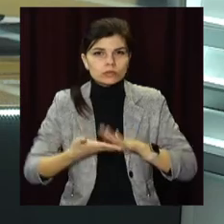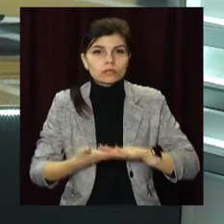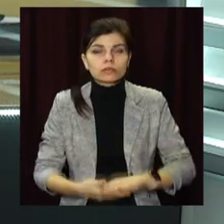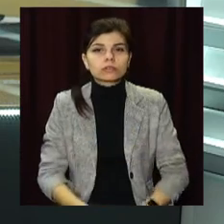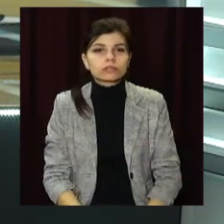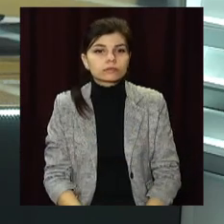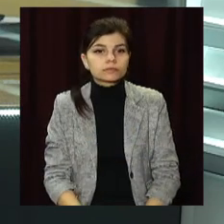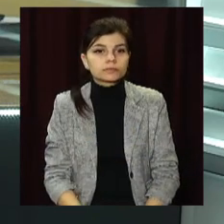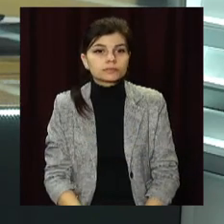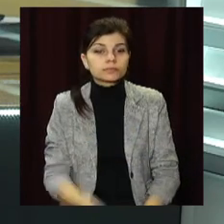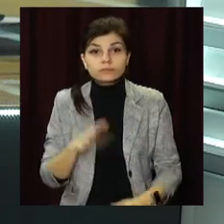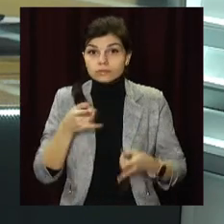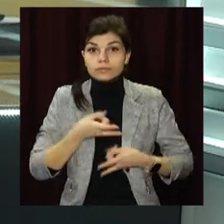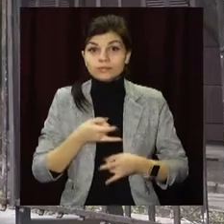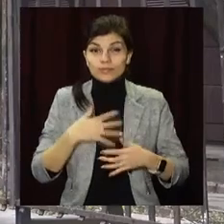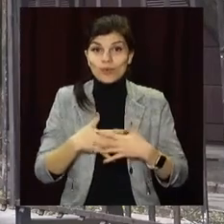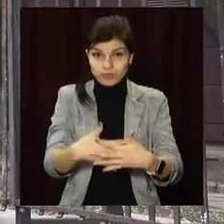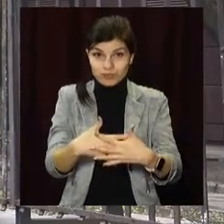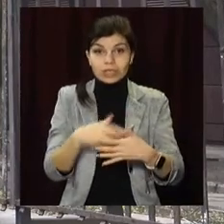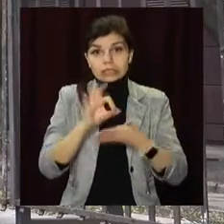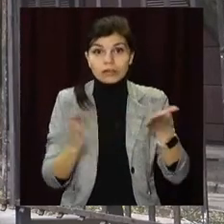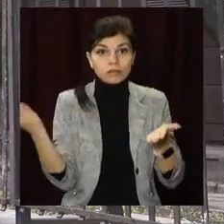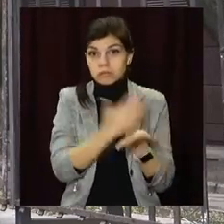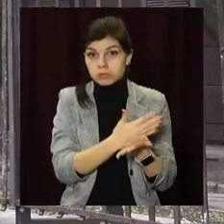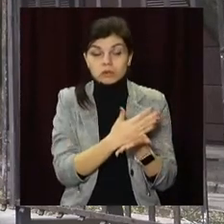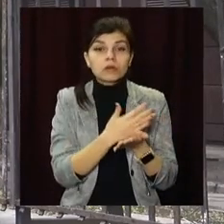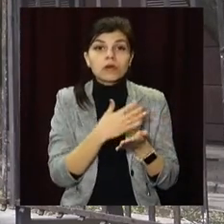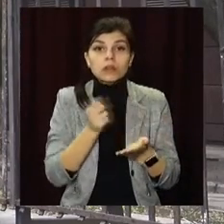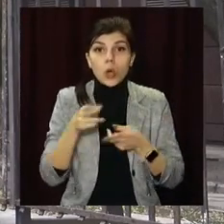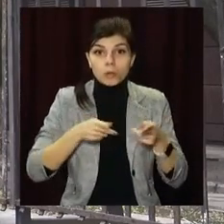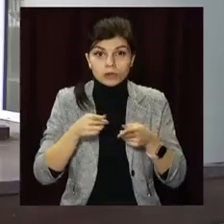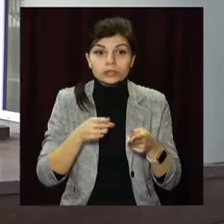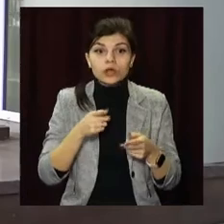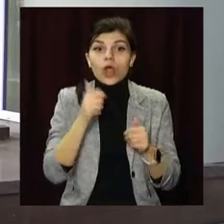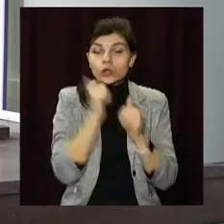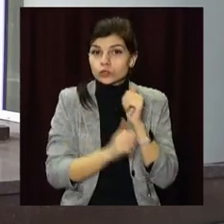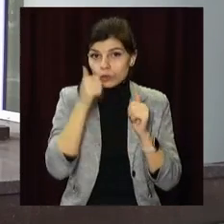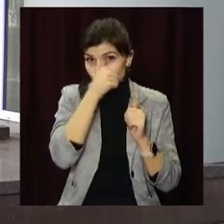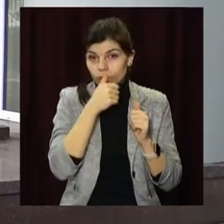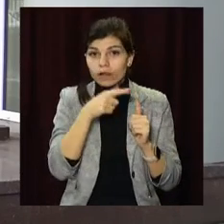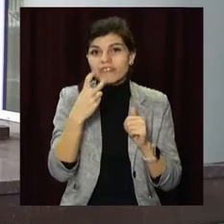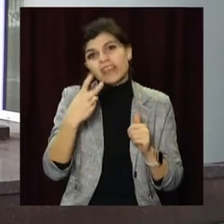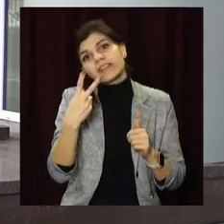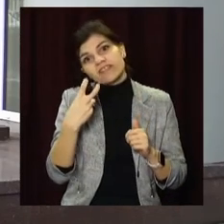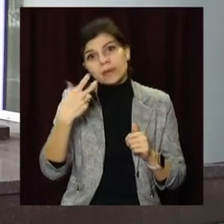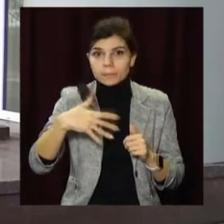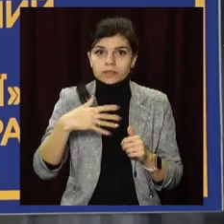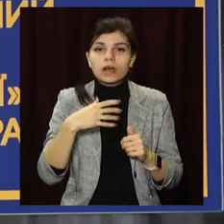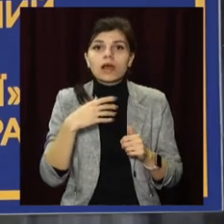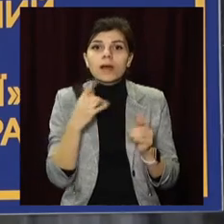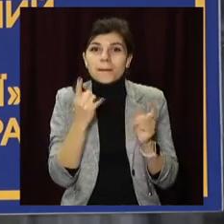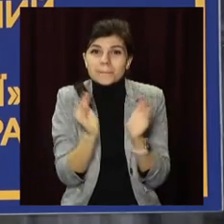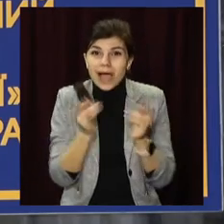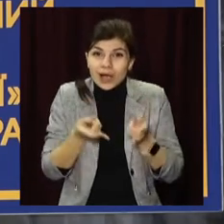В обласному кардіологічному центрі щорічно оперують 200-250 немовлят з вадами серця. Лікарі кажуть, в деяких випадках така рання.